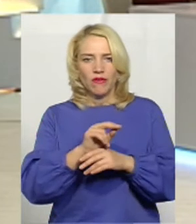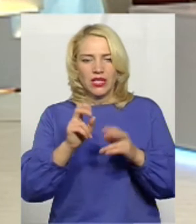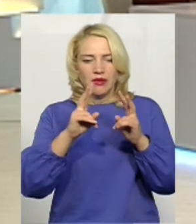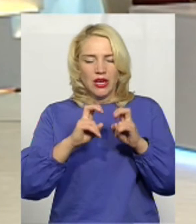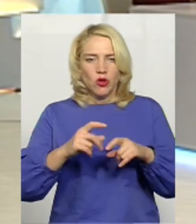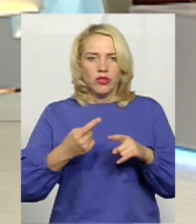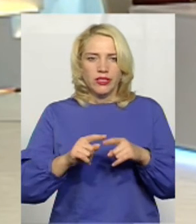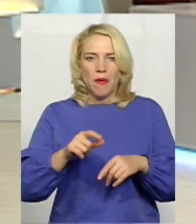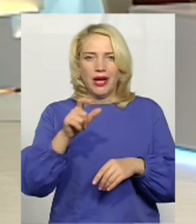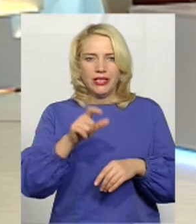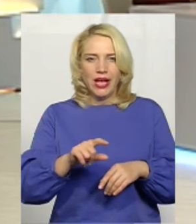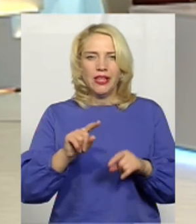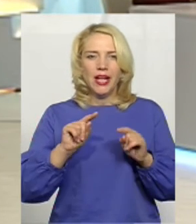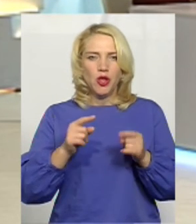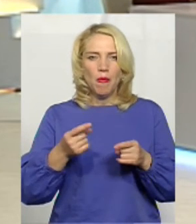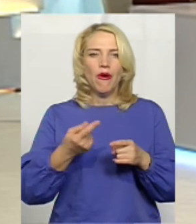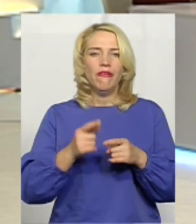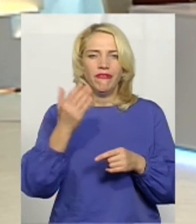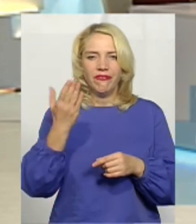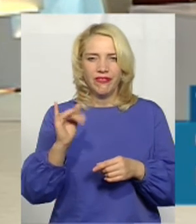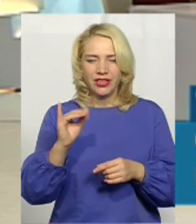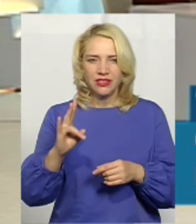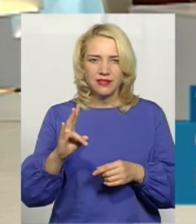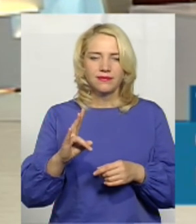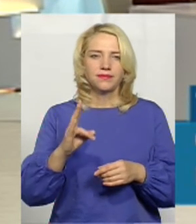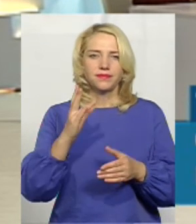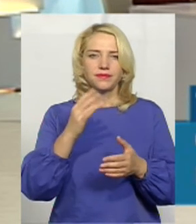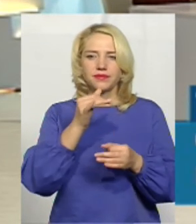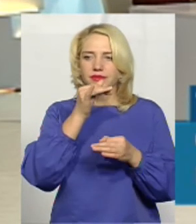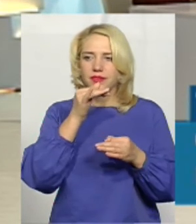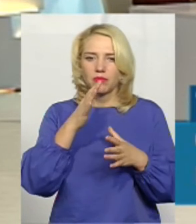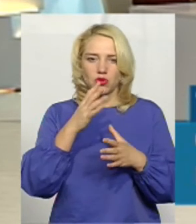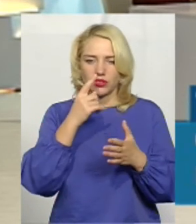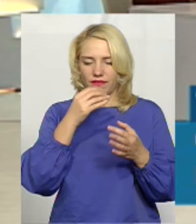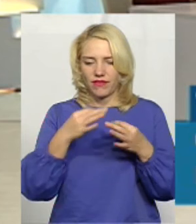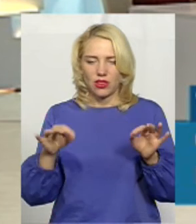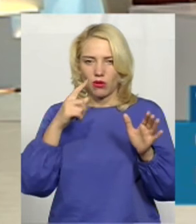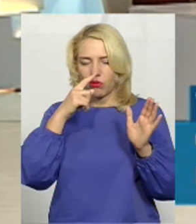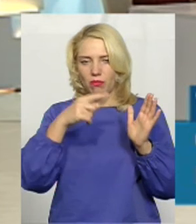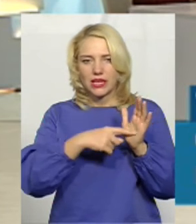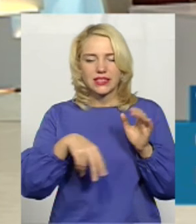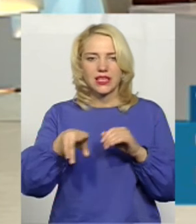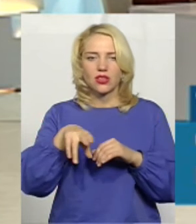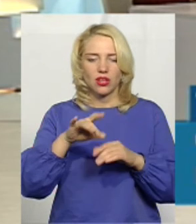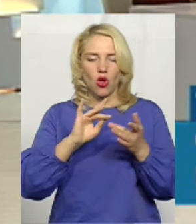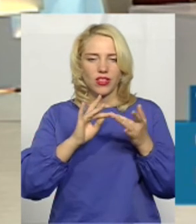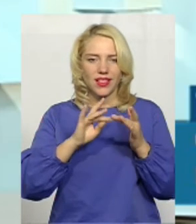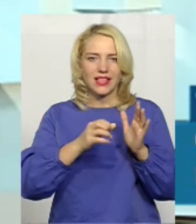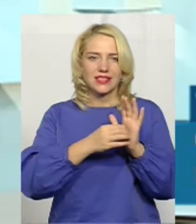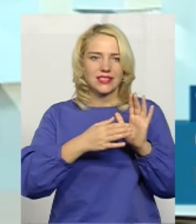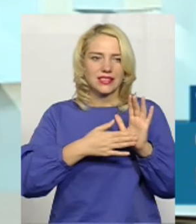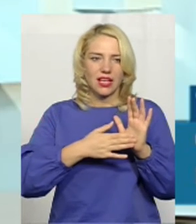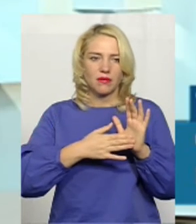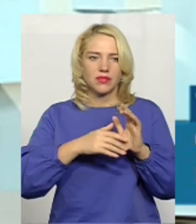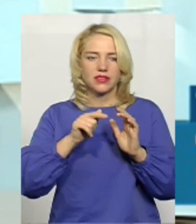даного пацієнта, і тому пацієнт не може вільно попасти в онлайн-запис.